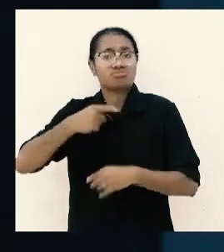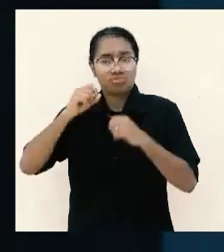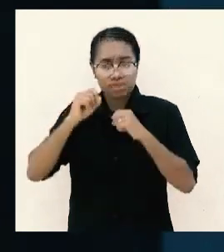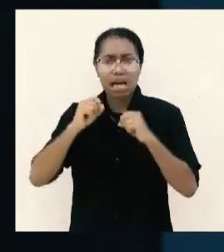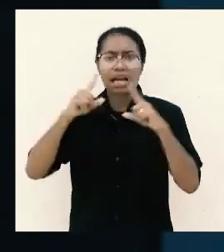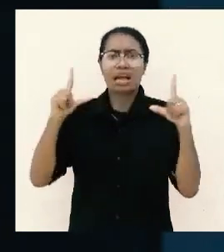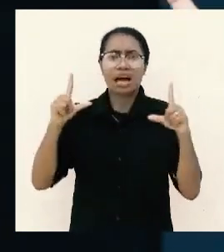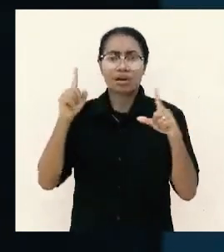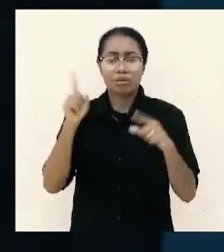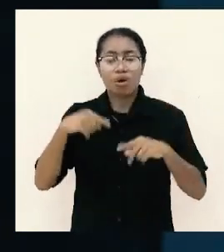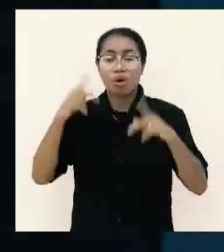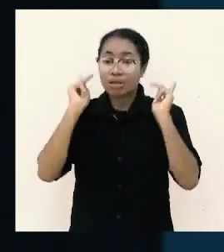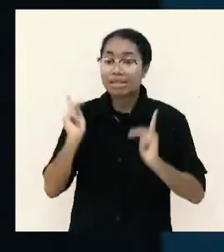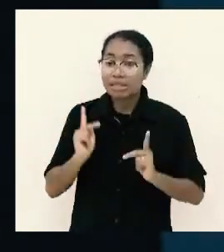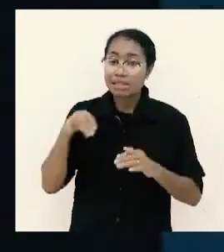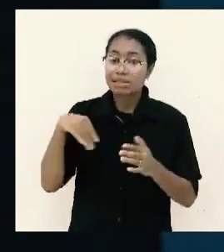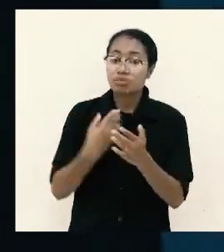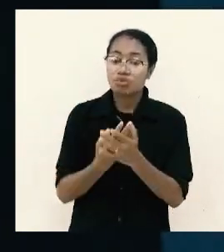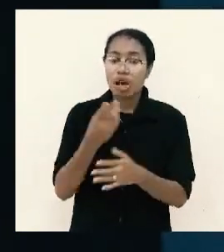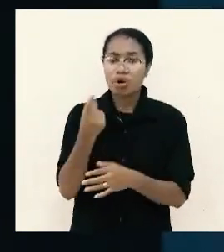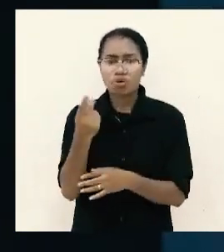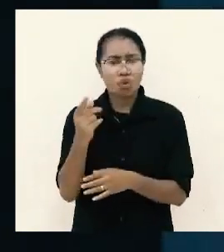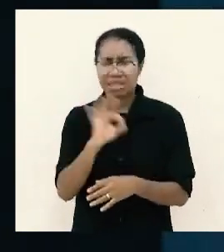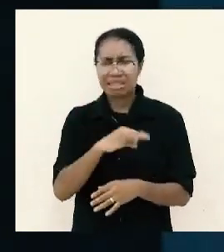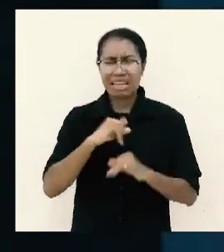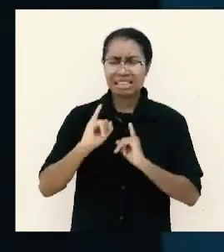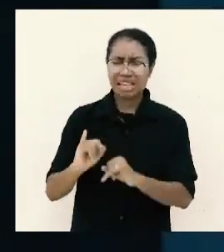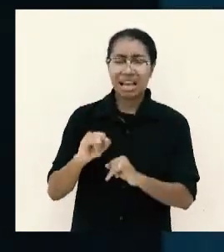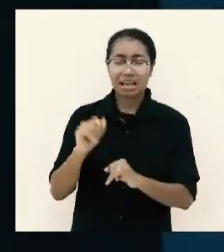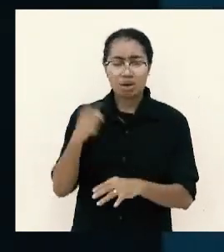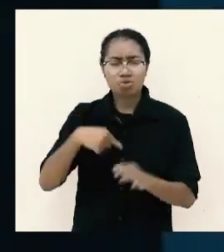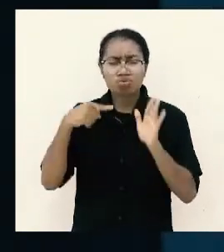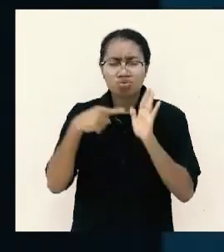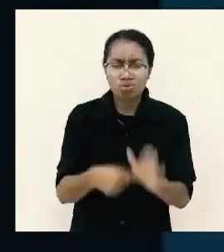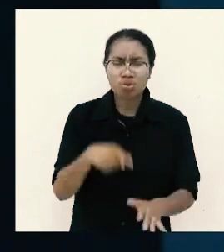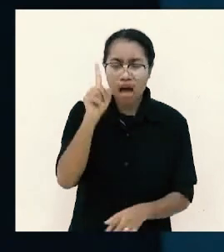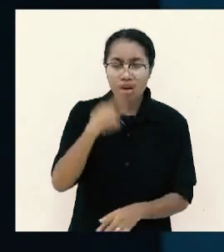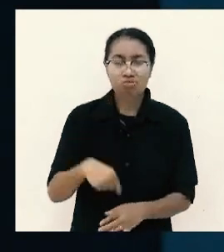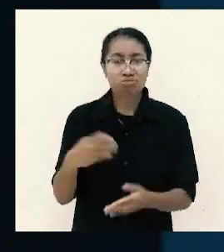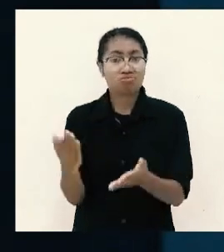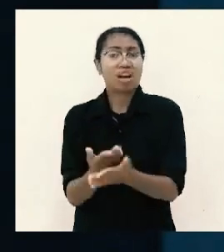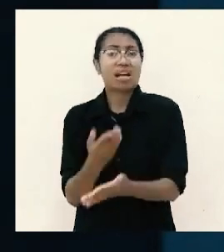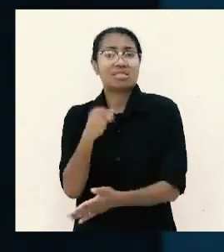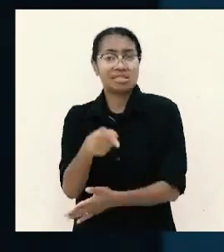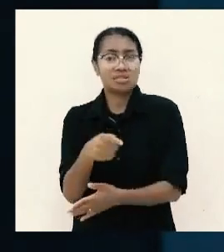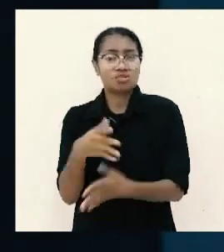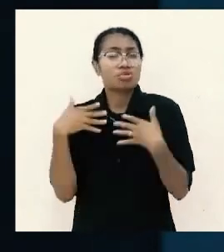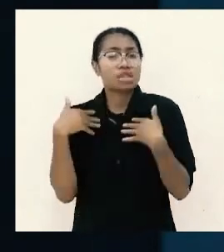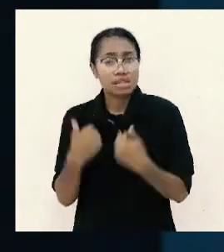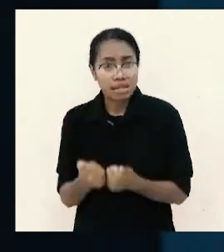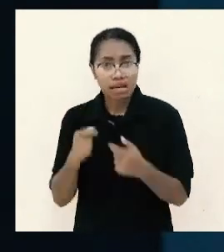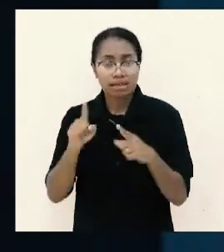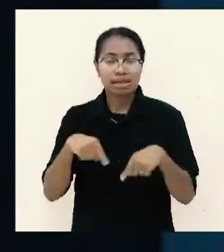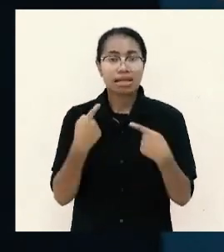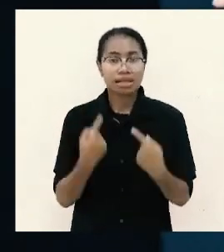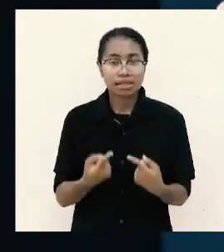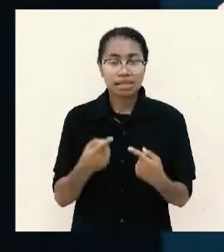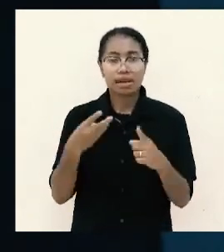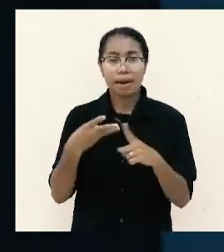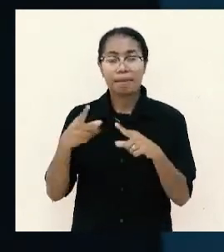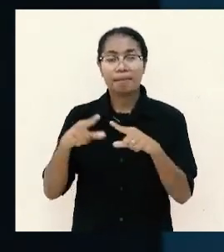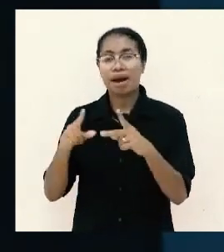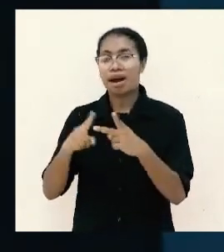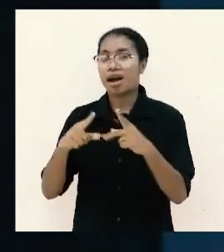ekonomi tidak bagus kalau dia tuntut harus itu bisa menjadi bahan